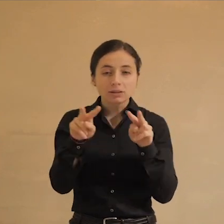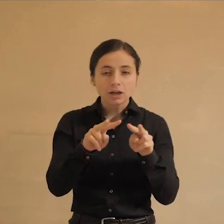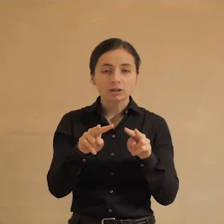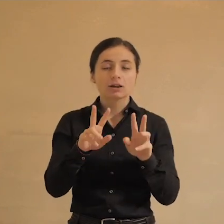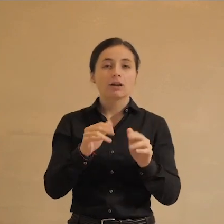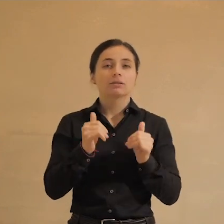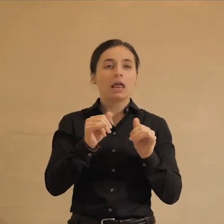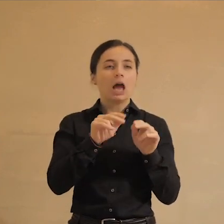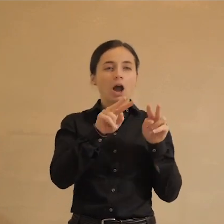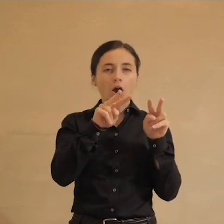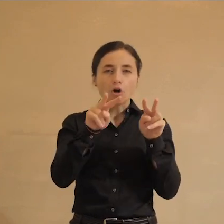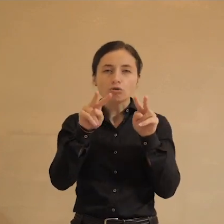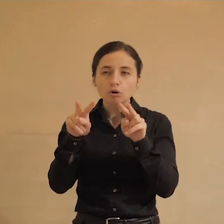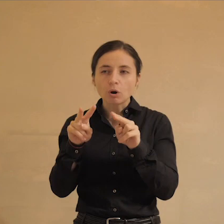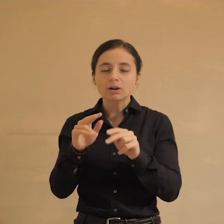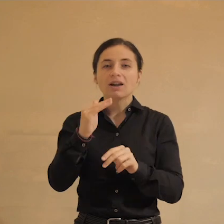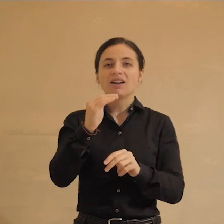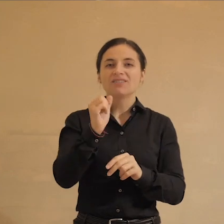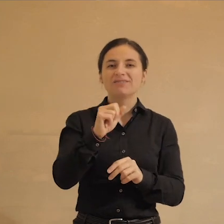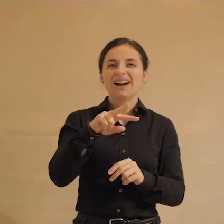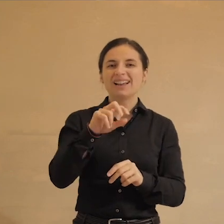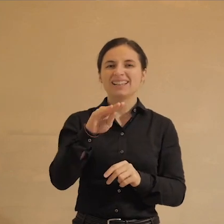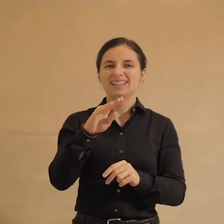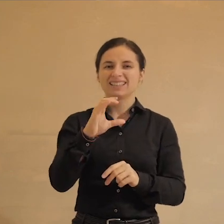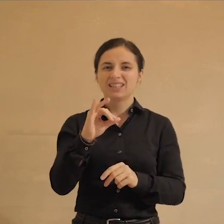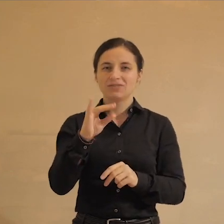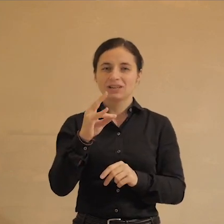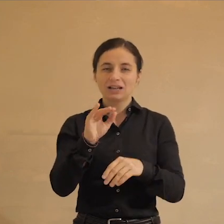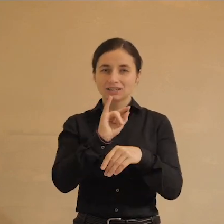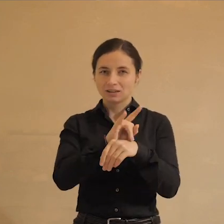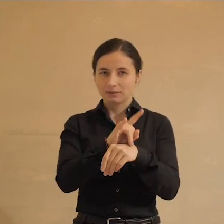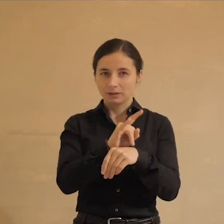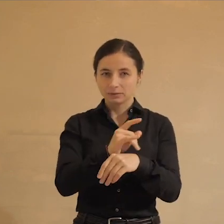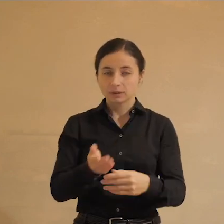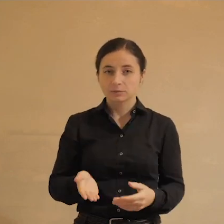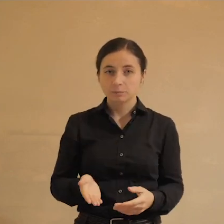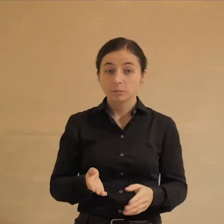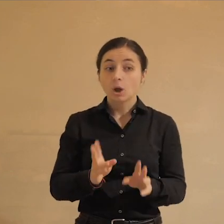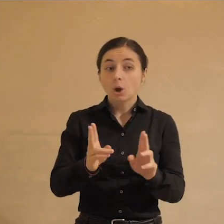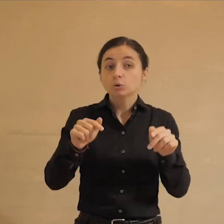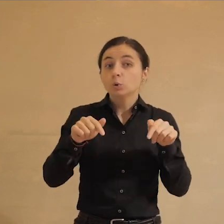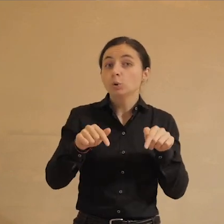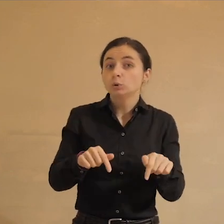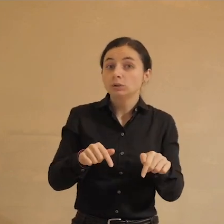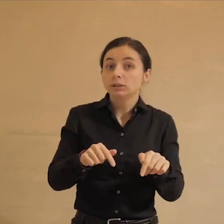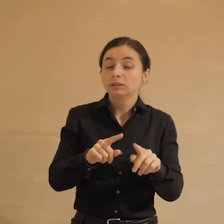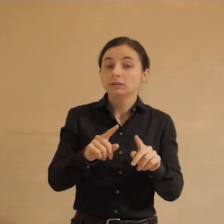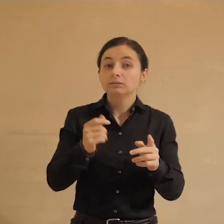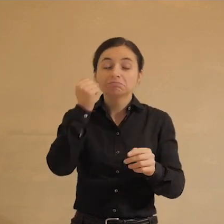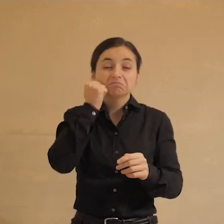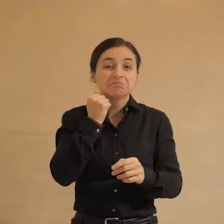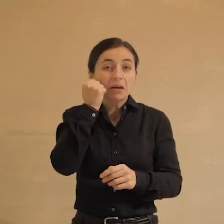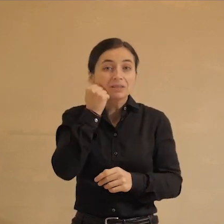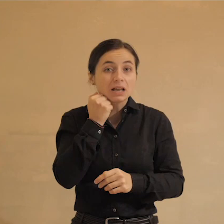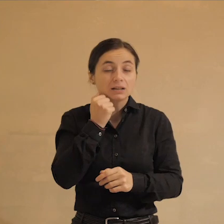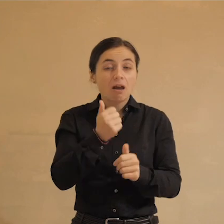контроля и для фальсификации. Так что кто здесь, так сказать, замшелый,